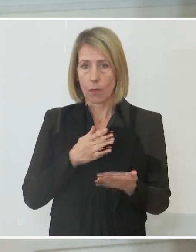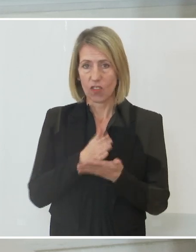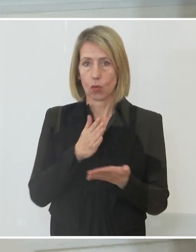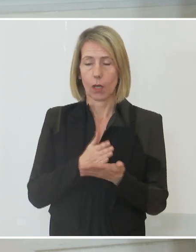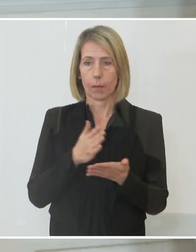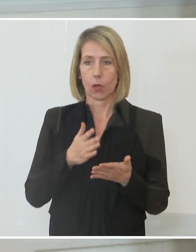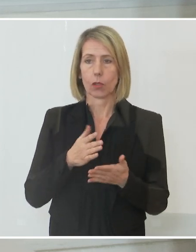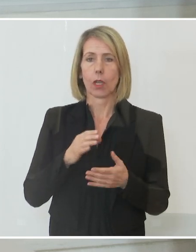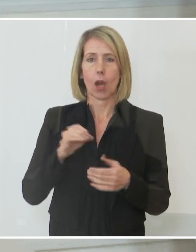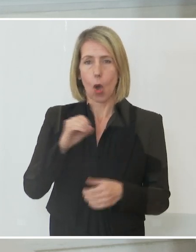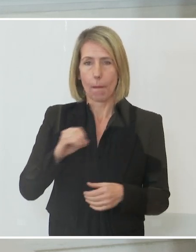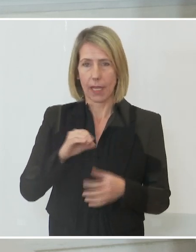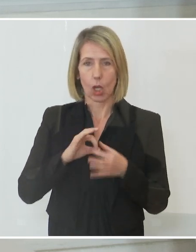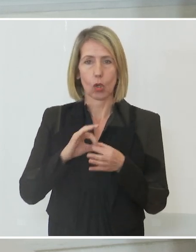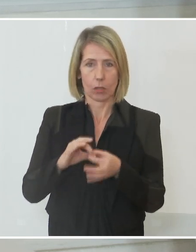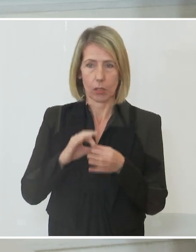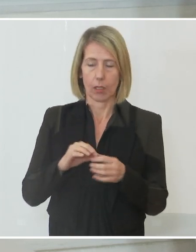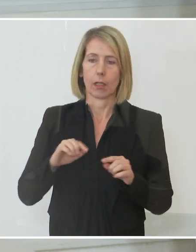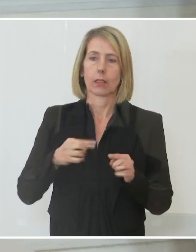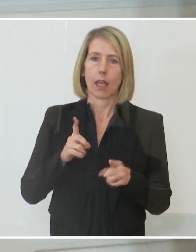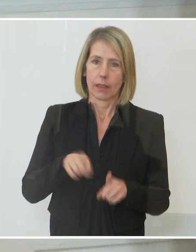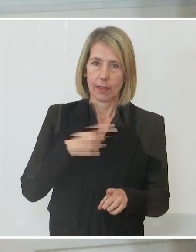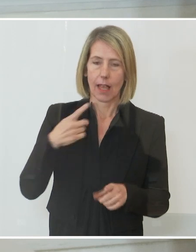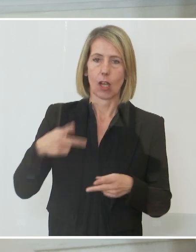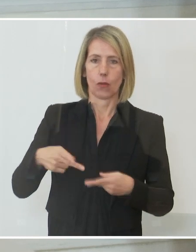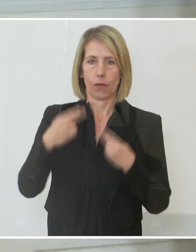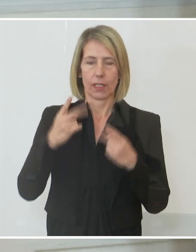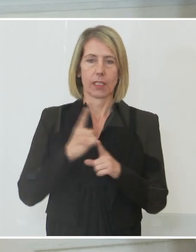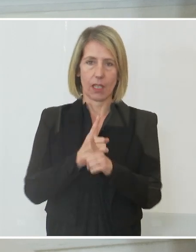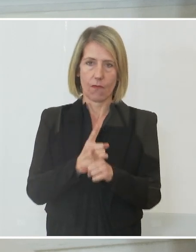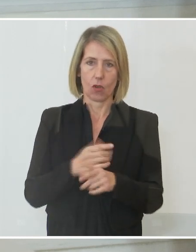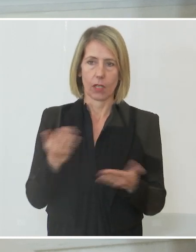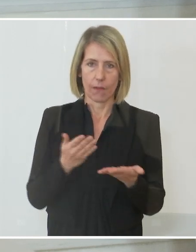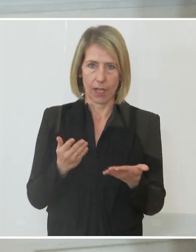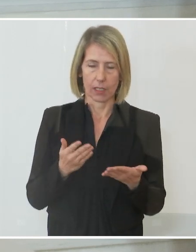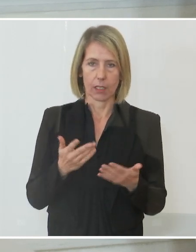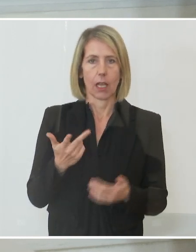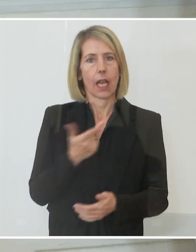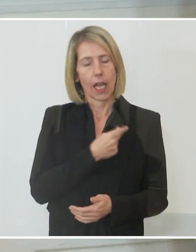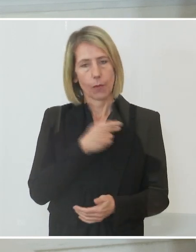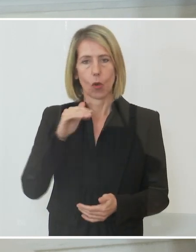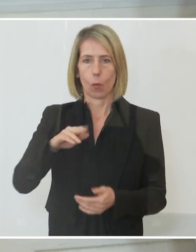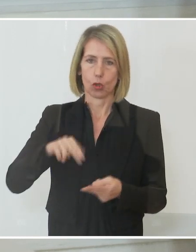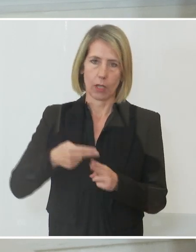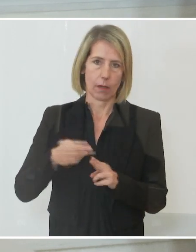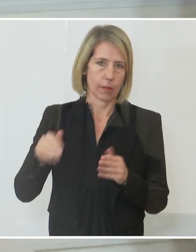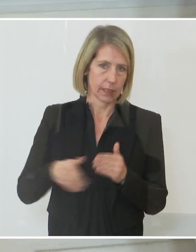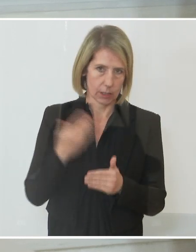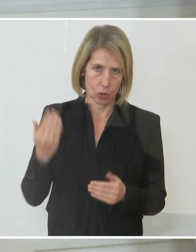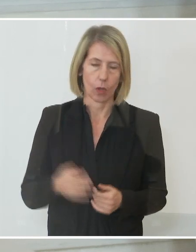mit Omikron, so gibt es langfristige Folgen daraus, wird das bedeuten, dass man die Impfung eventuell anpassen wird müssen